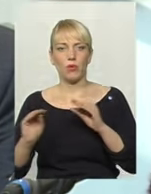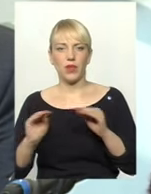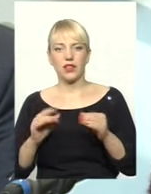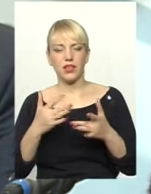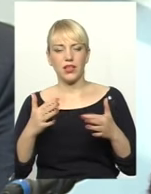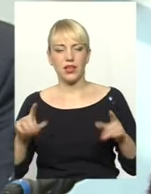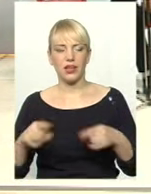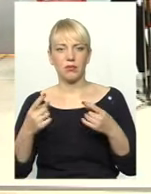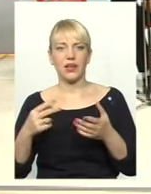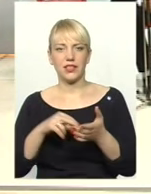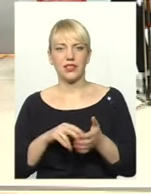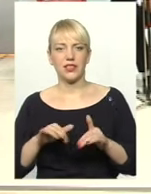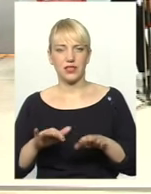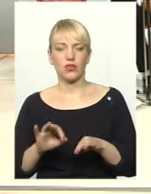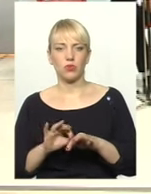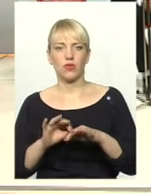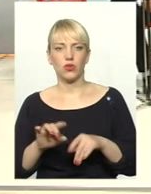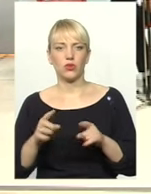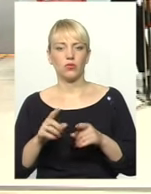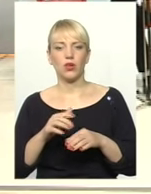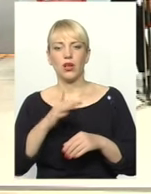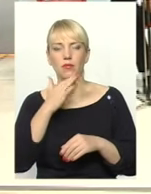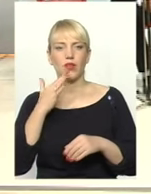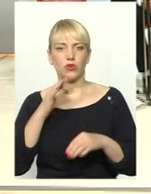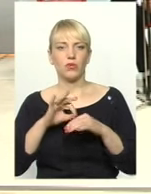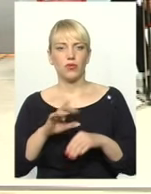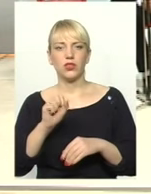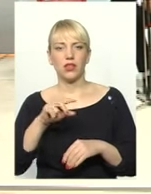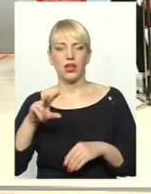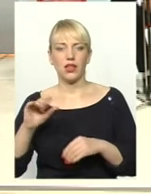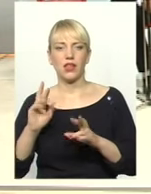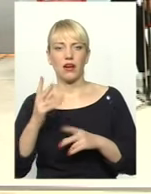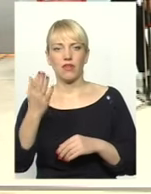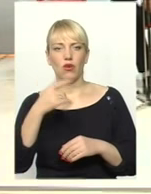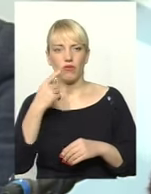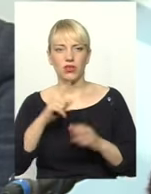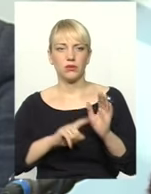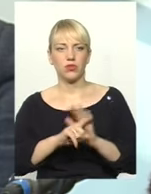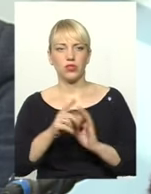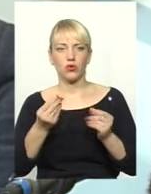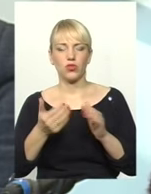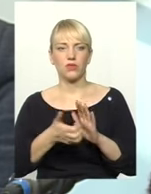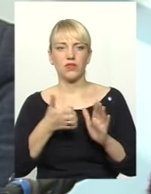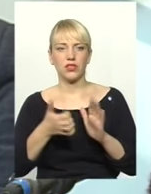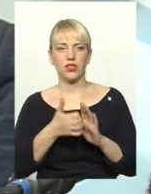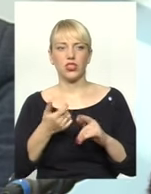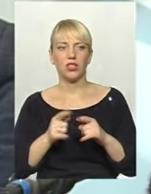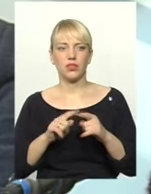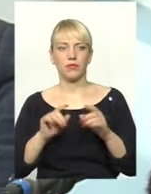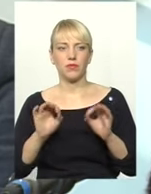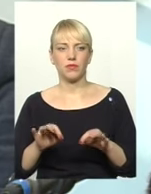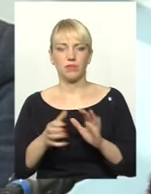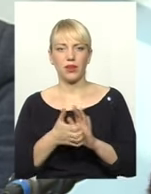реабілітаційні заходи проводилися. Тому немало проводиться, але, як ви говорили саме у початку, коштів не вистачає, їх брак.